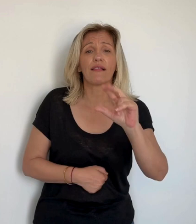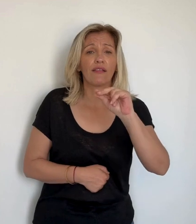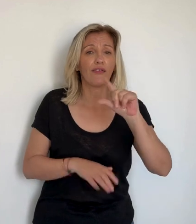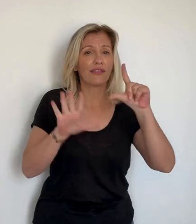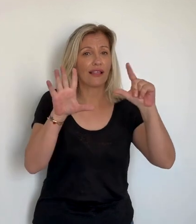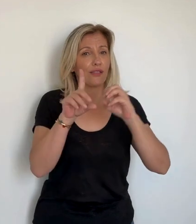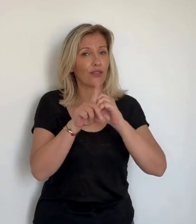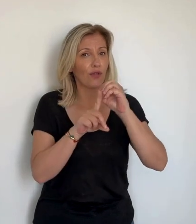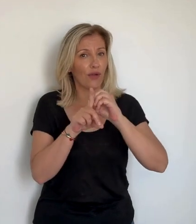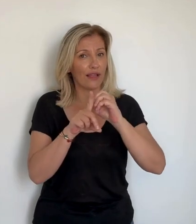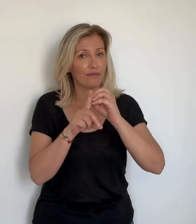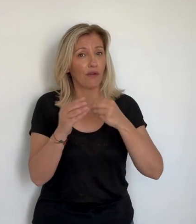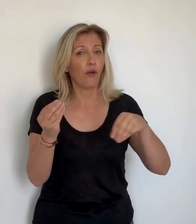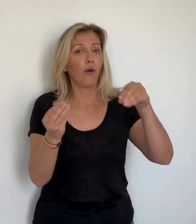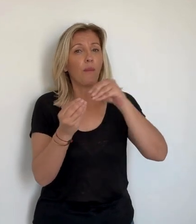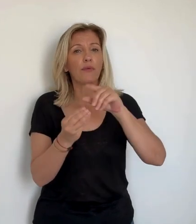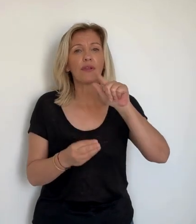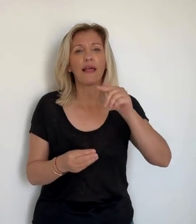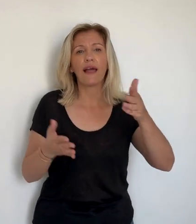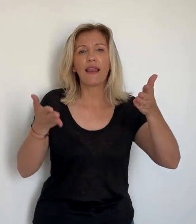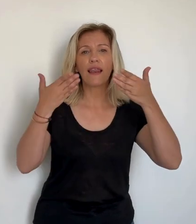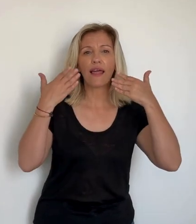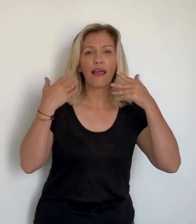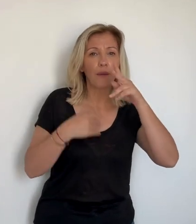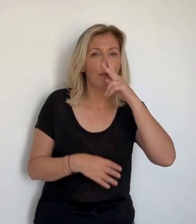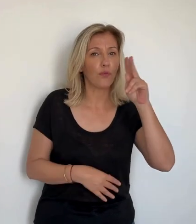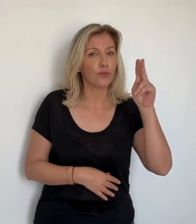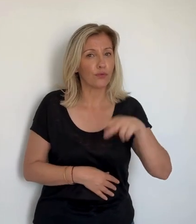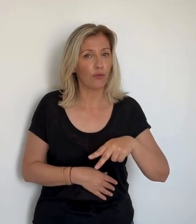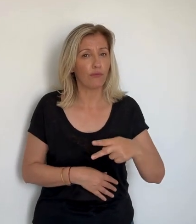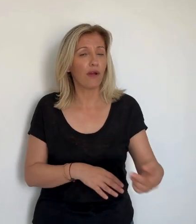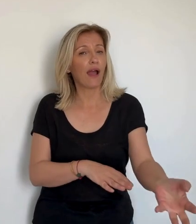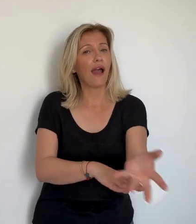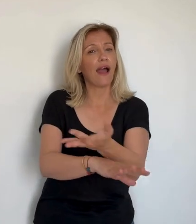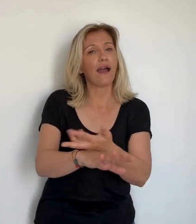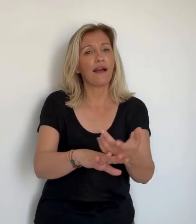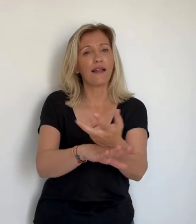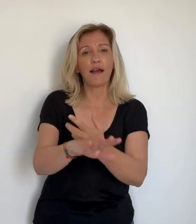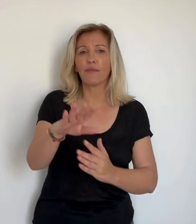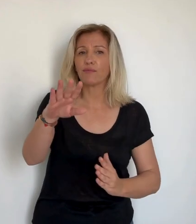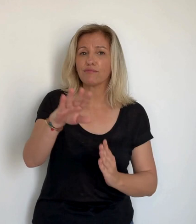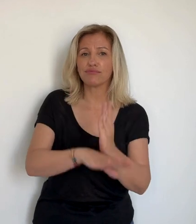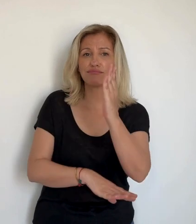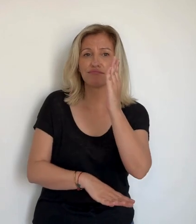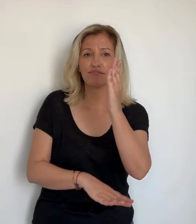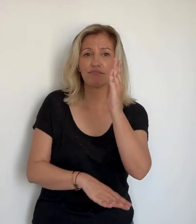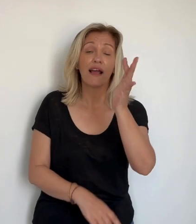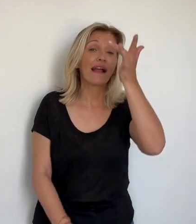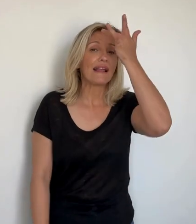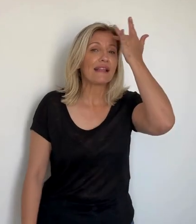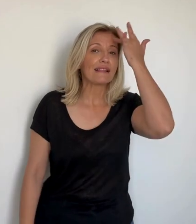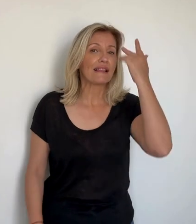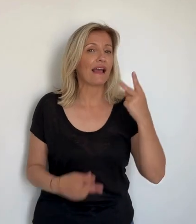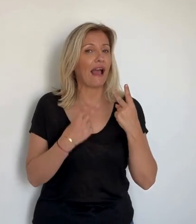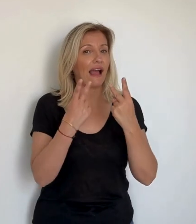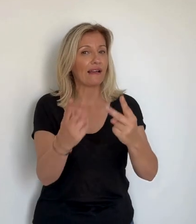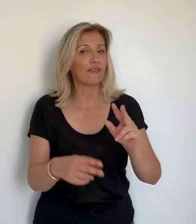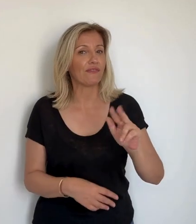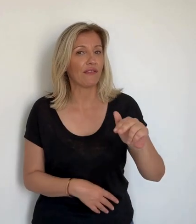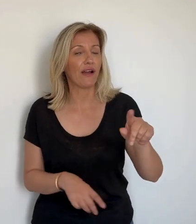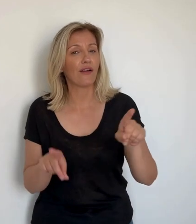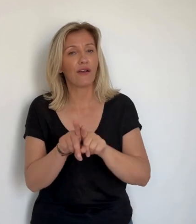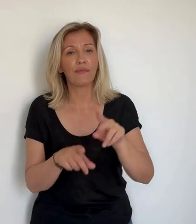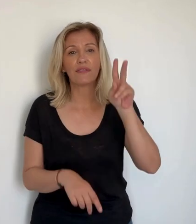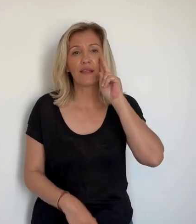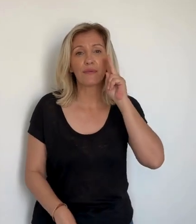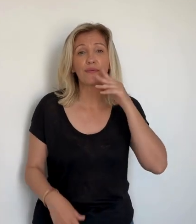couplé à un épisode de pollution atmosphérique. Le seuil d'informations et de recommandations devrait être atteint en Corse du Sud. Alors, à